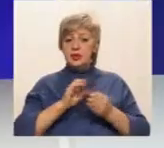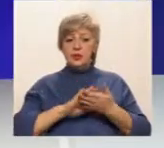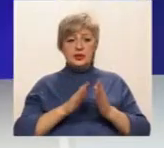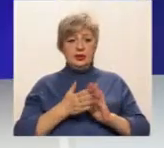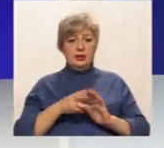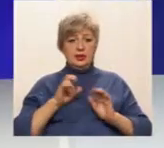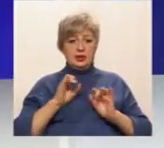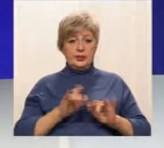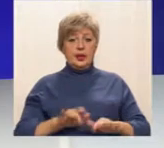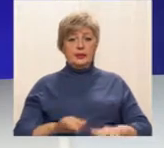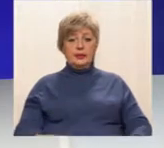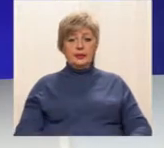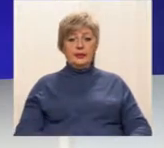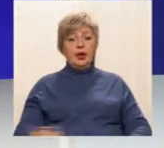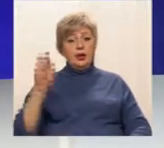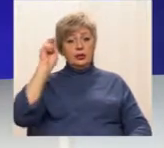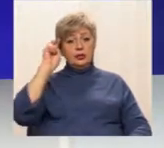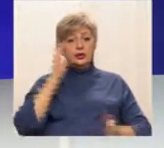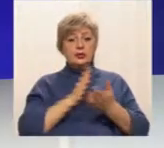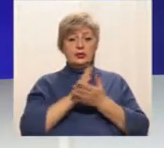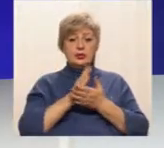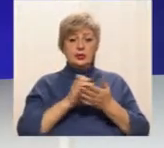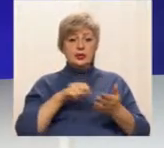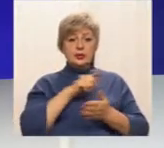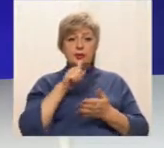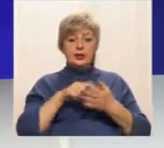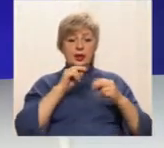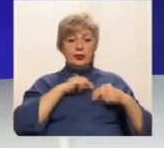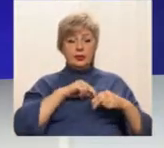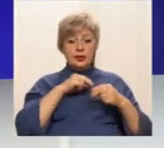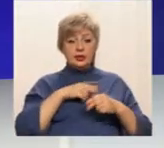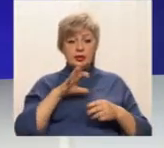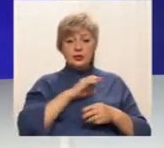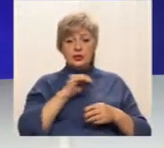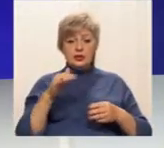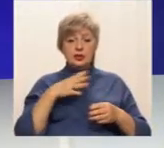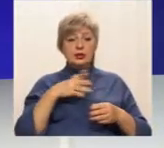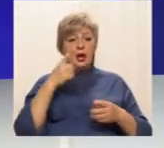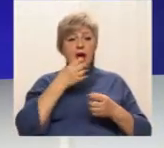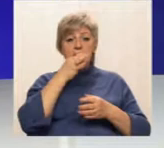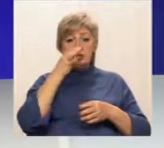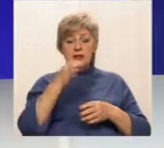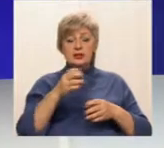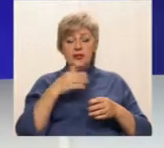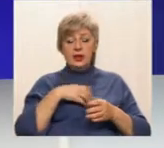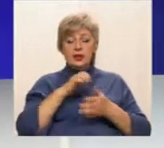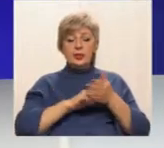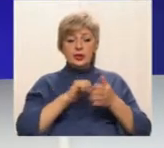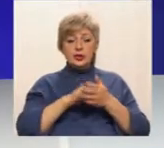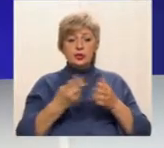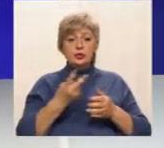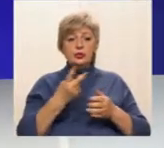У державній службі з питань праці офіційно назвали причину загибелі двох гірників на шахті